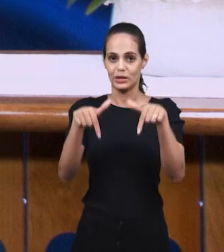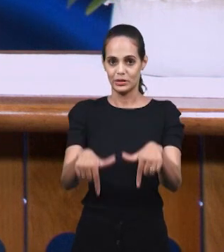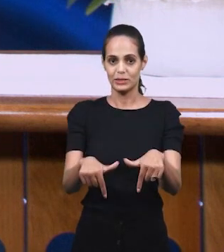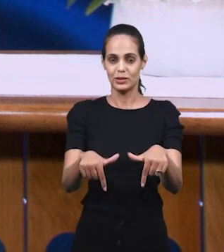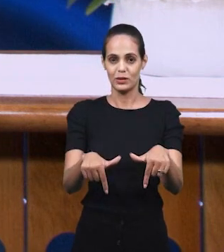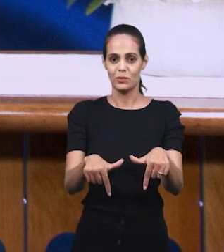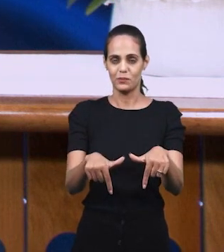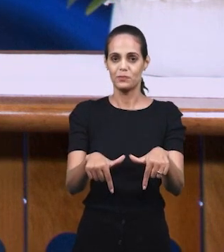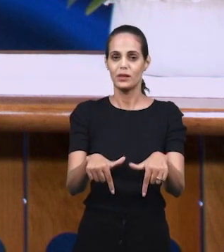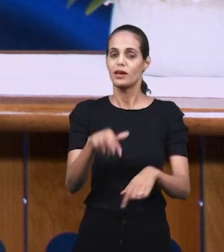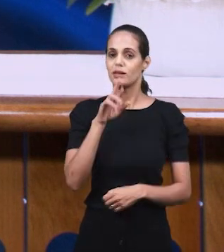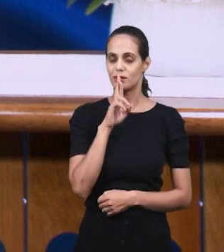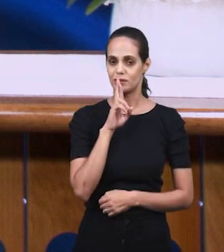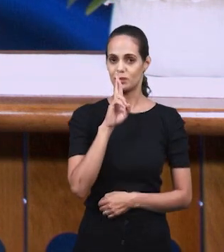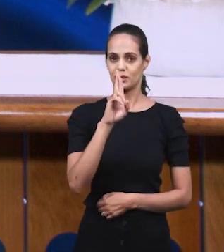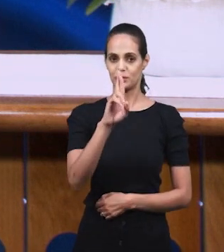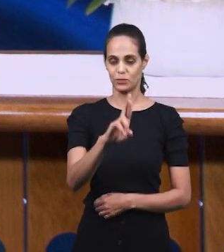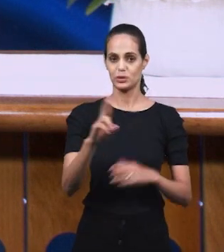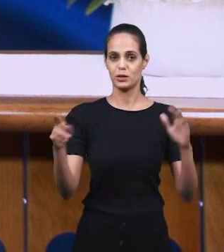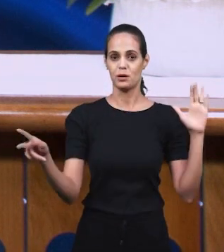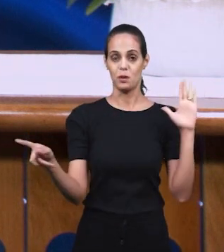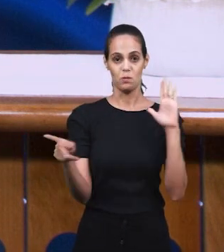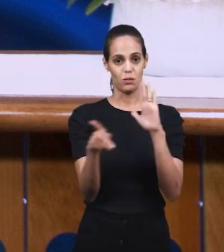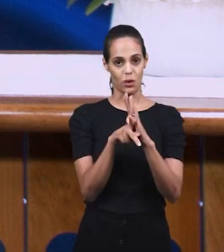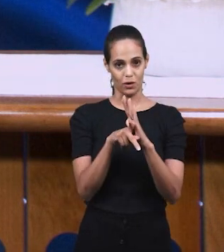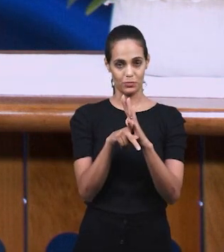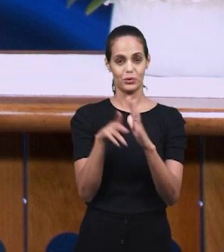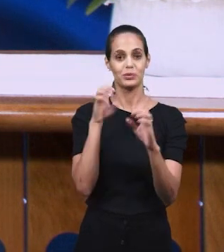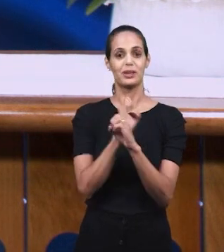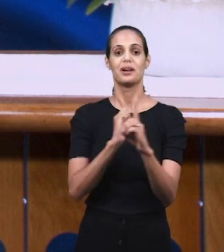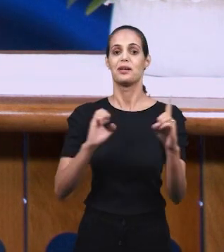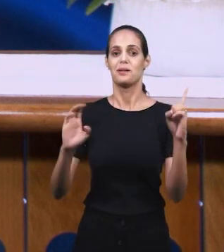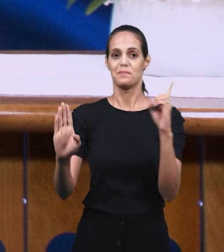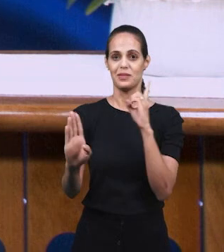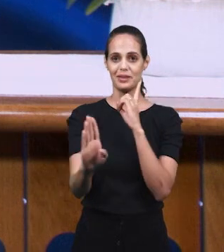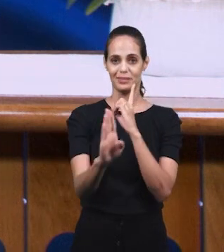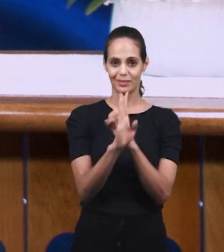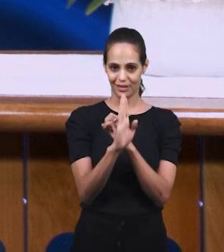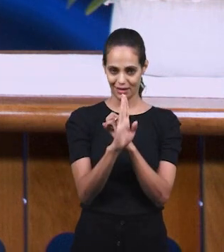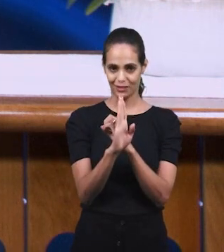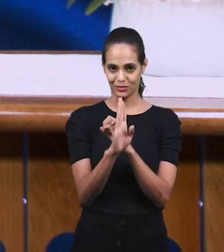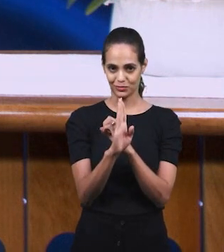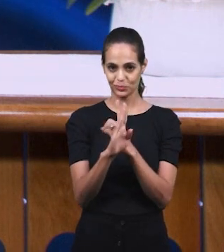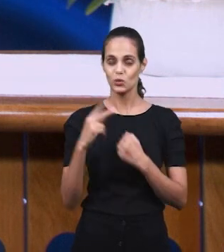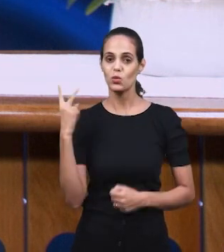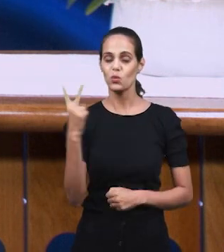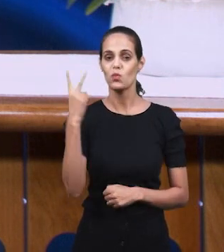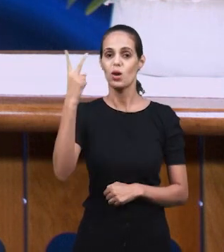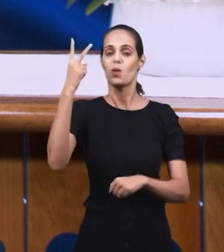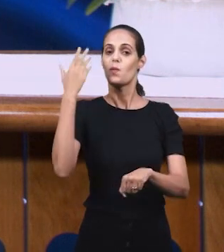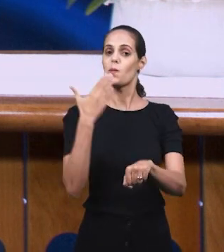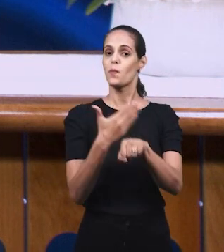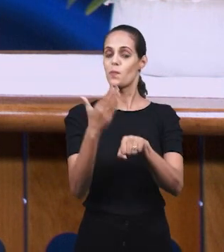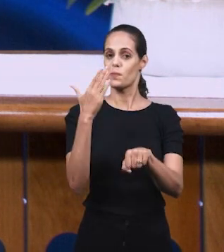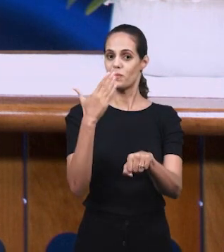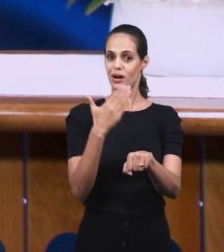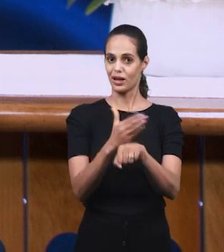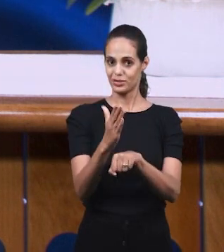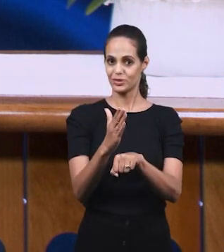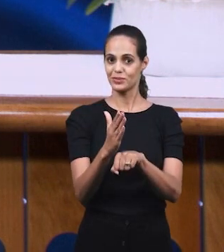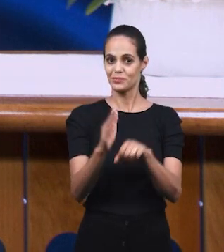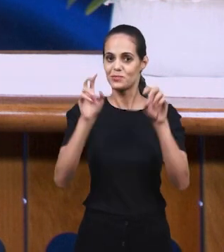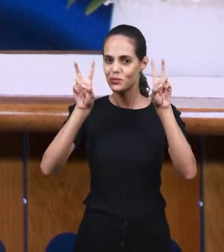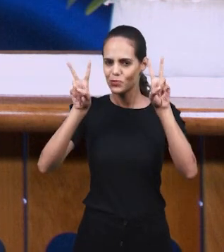помогая нам в ответах на вопросы воскресной библейской школы. Слава сестра говорит о